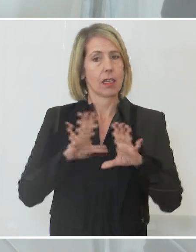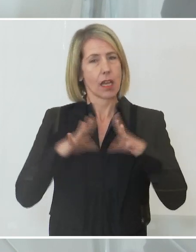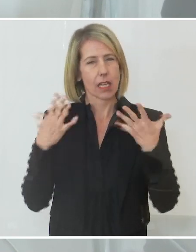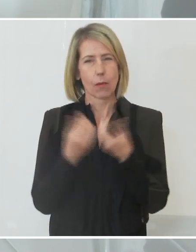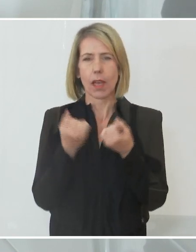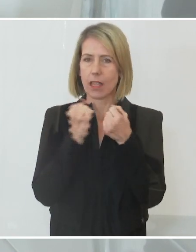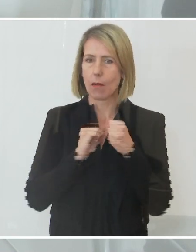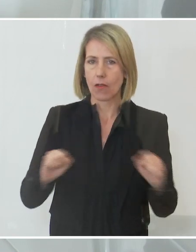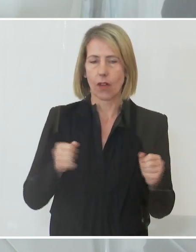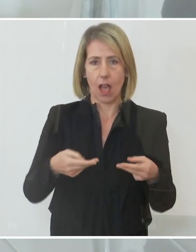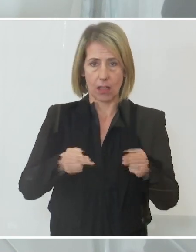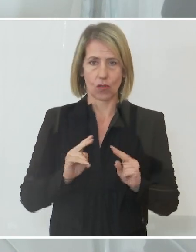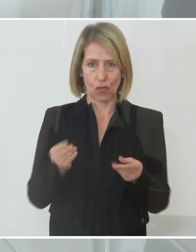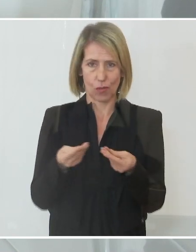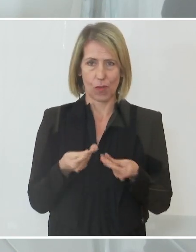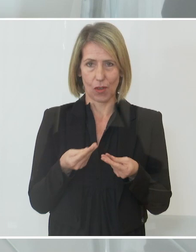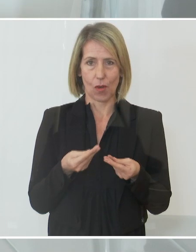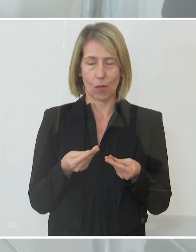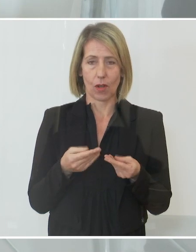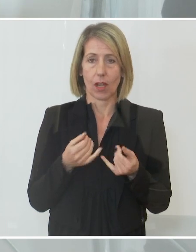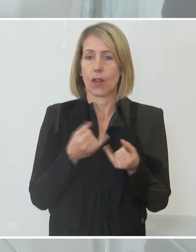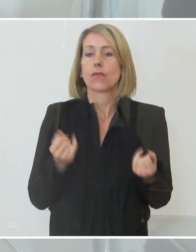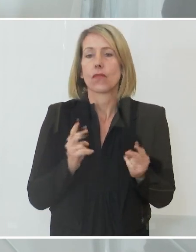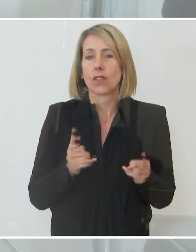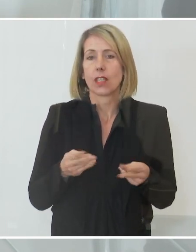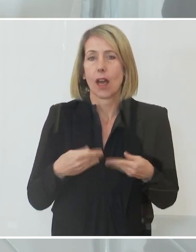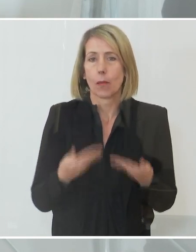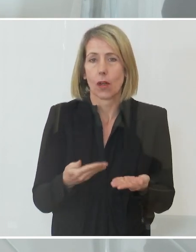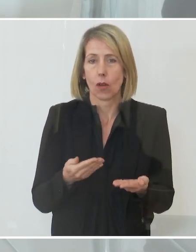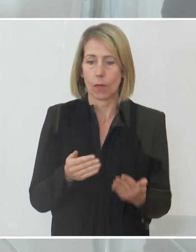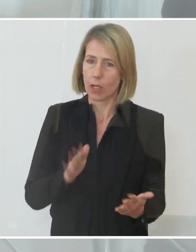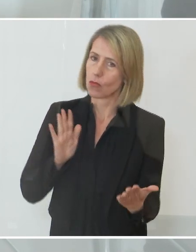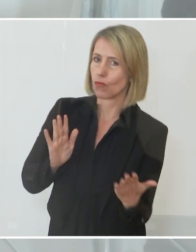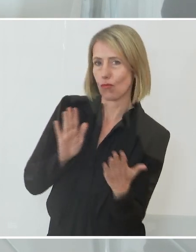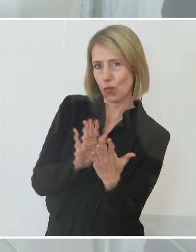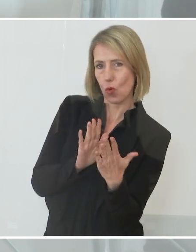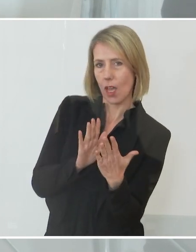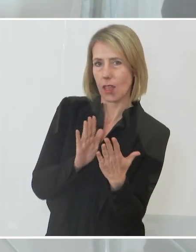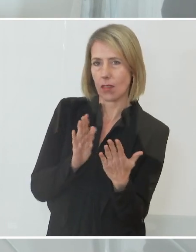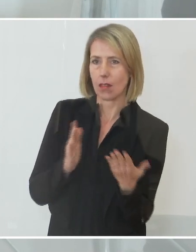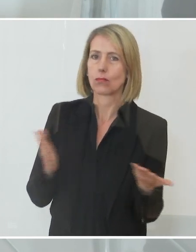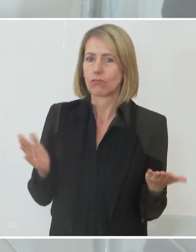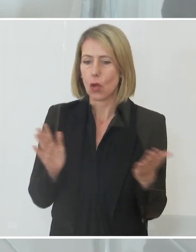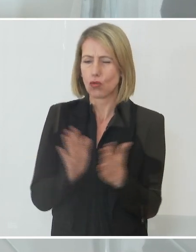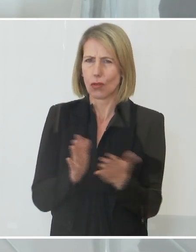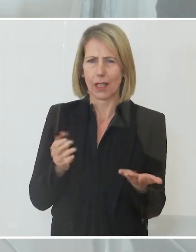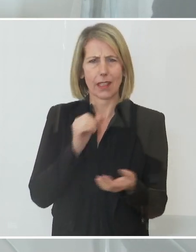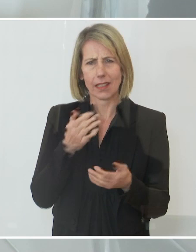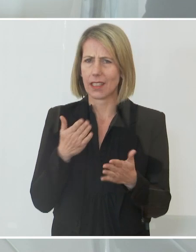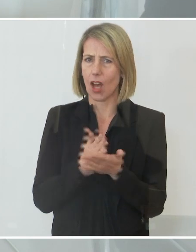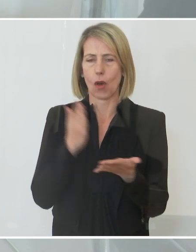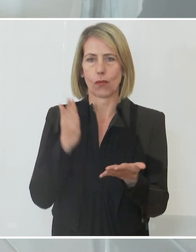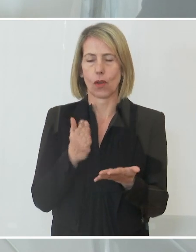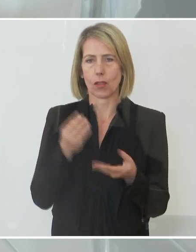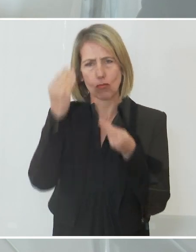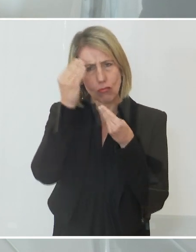langen und dass es aber nur geht, wenn wir bereit sind aufeinander zuzugehen und nach wie vor nicht aufhören zu